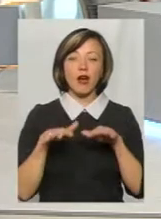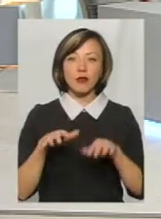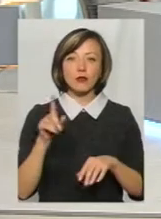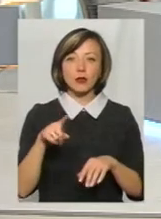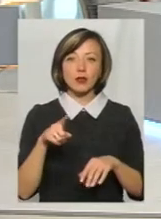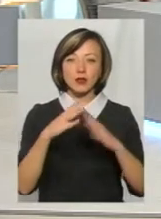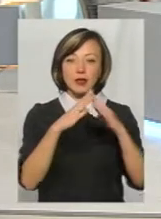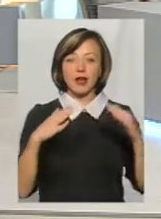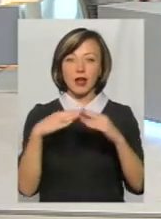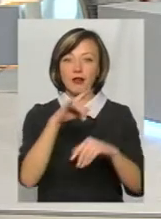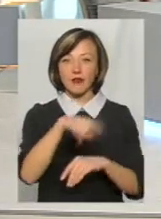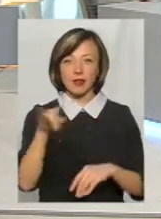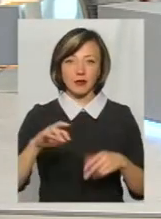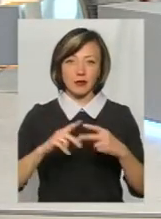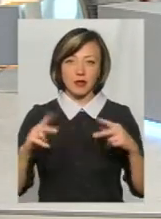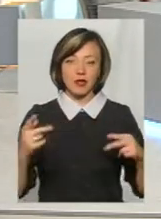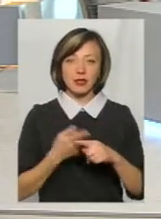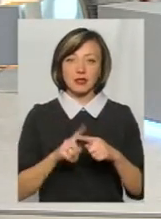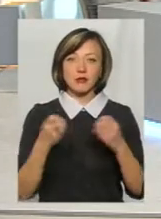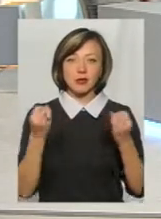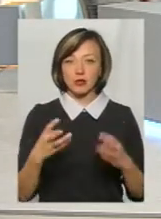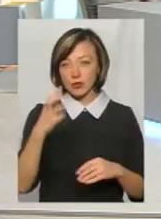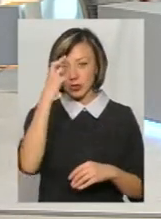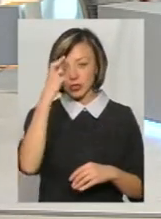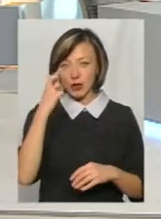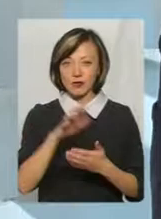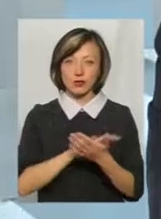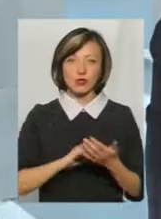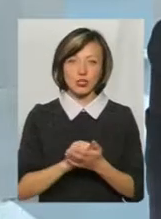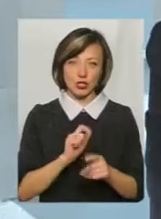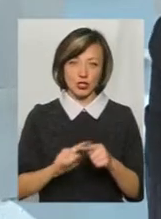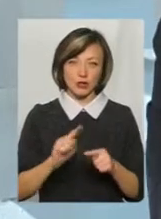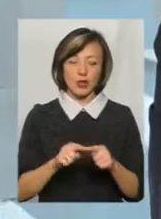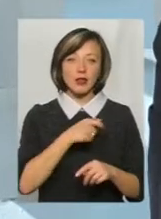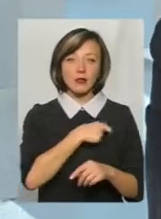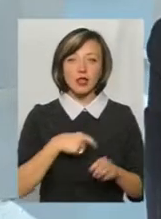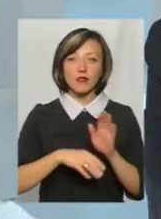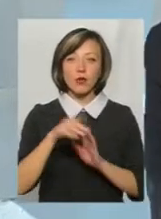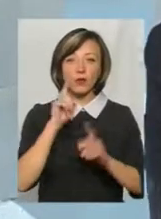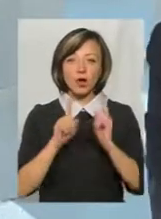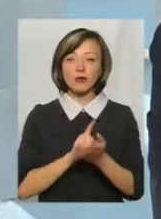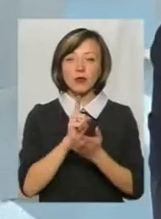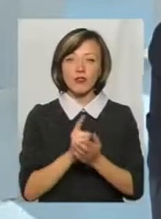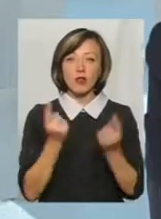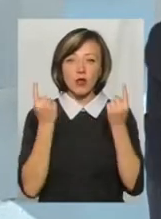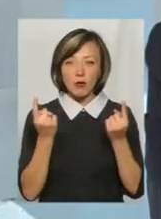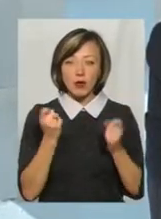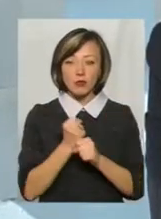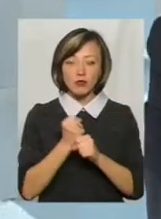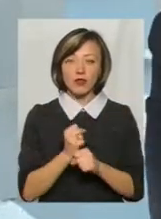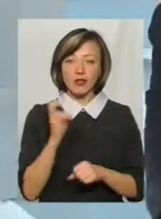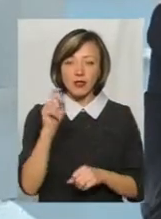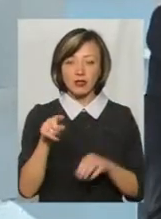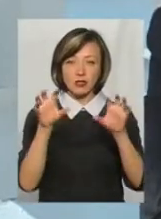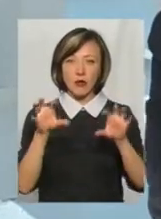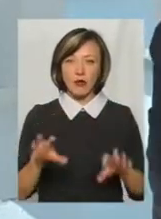дахів, вікна міняти. Ми просто державу так знищимо. Депутати Верховної Ради повинні глобально працювати над законом,